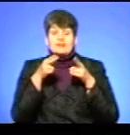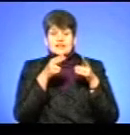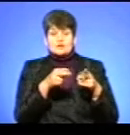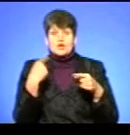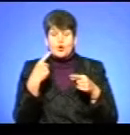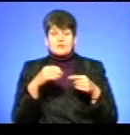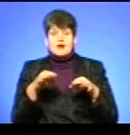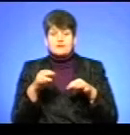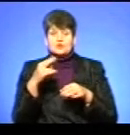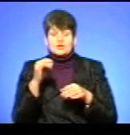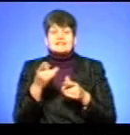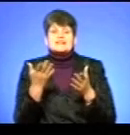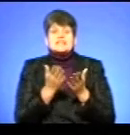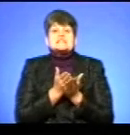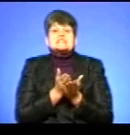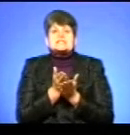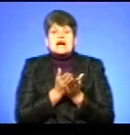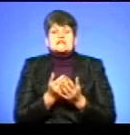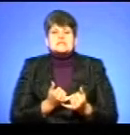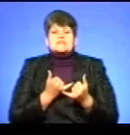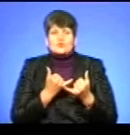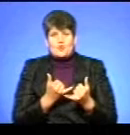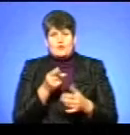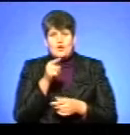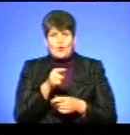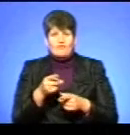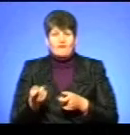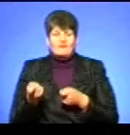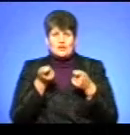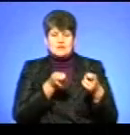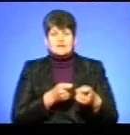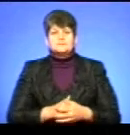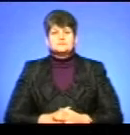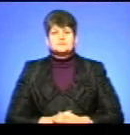За які заслуги Івано-Франківського облавтодору його виносили?